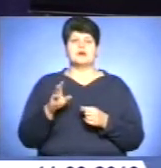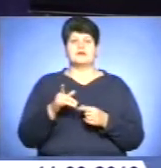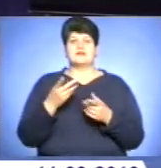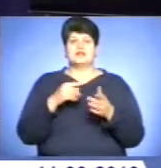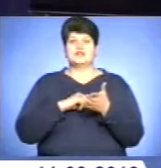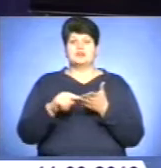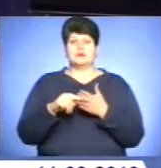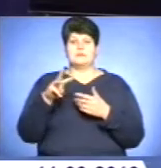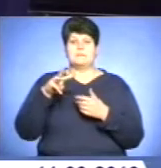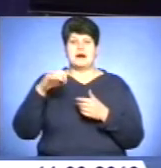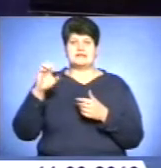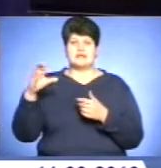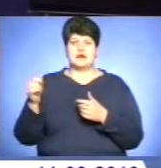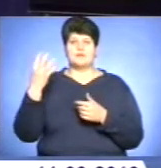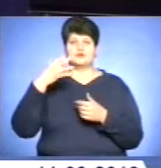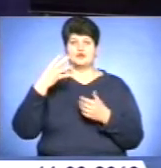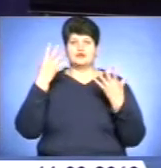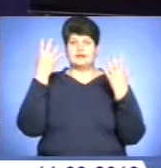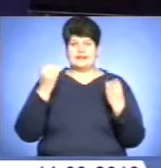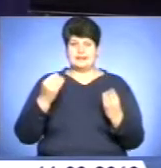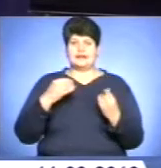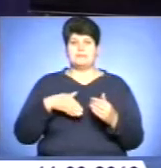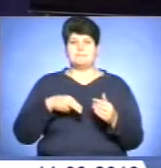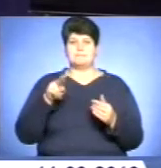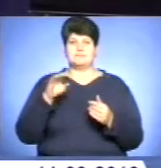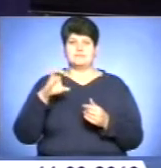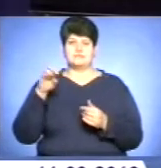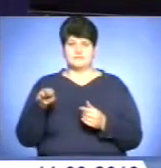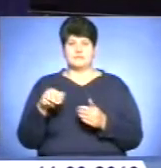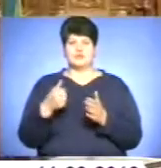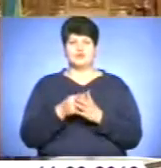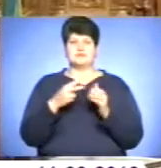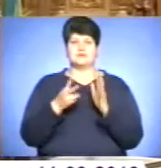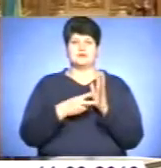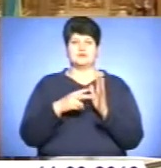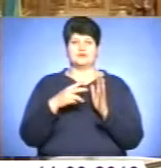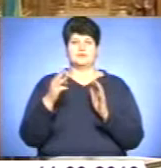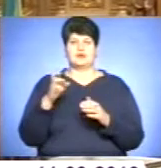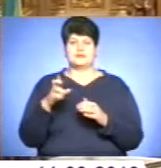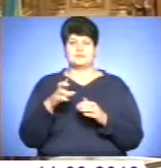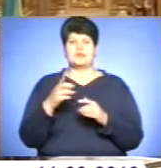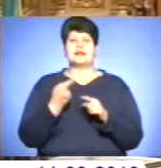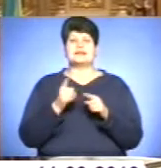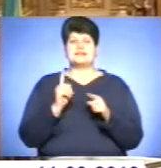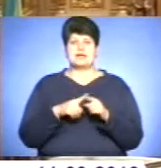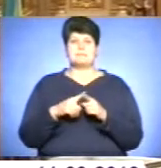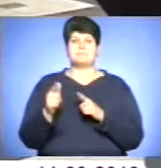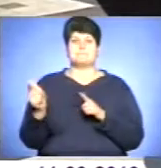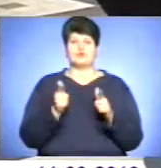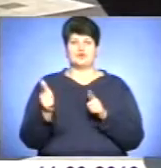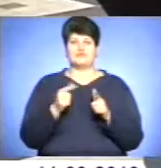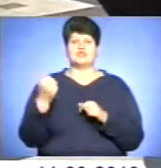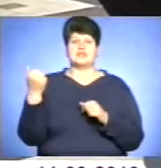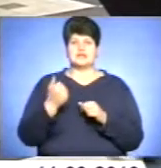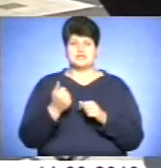тиждень. У цьому році він триватиме з 11 по 17 березня. Це підготовчий тиждень до Великого посту.